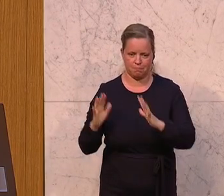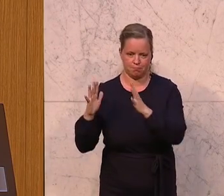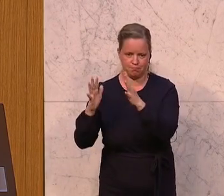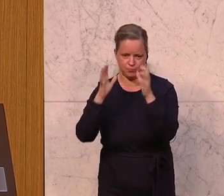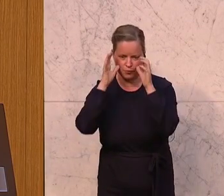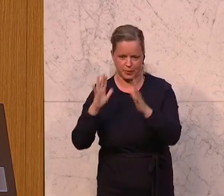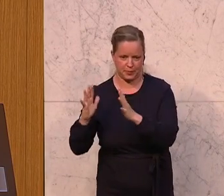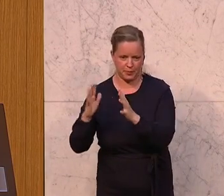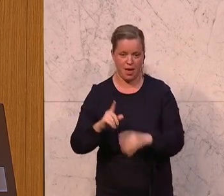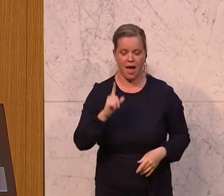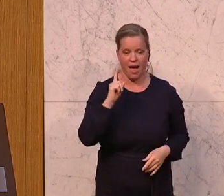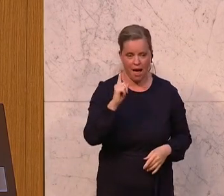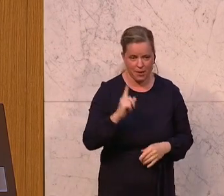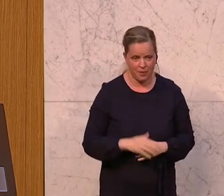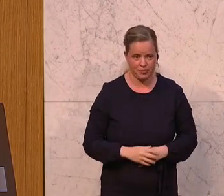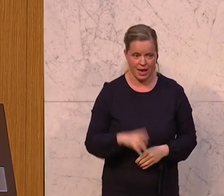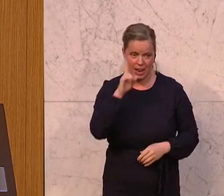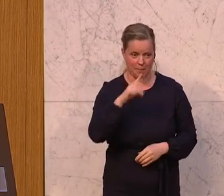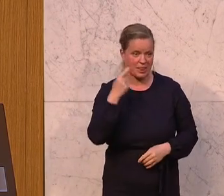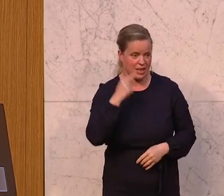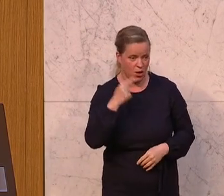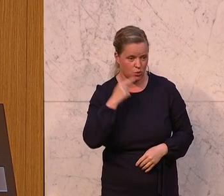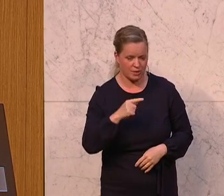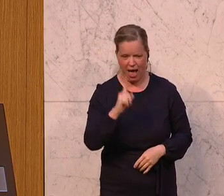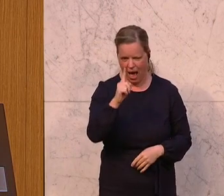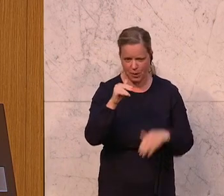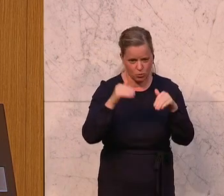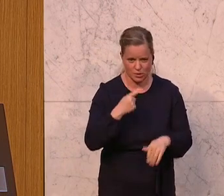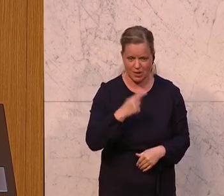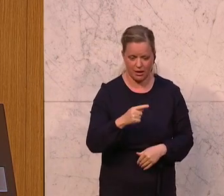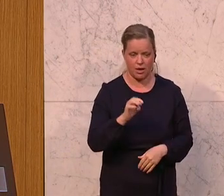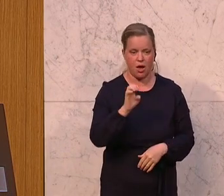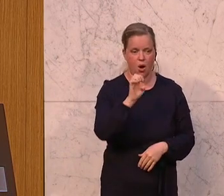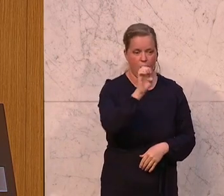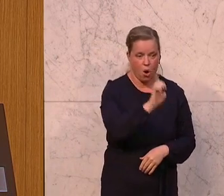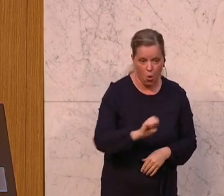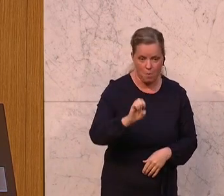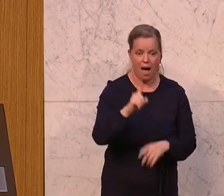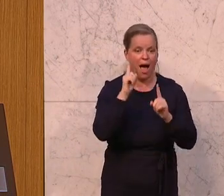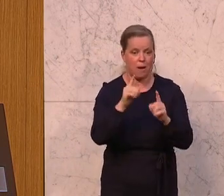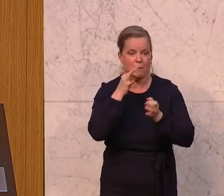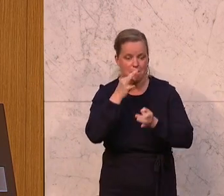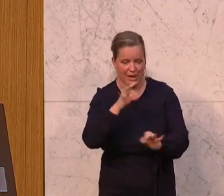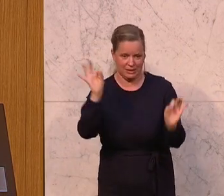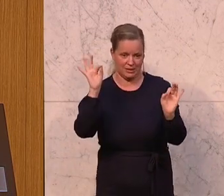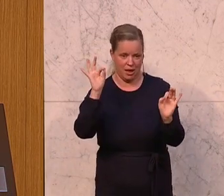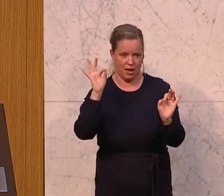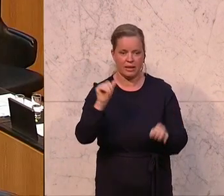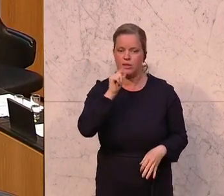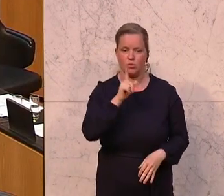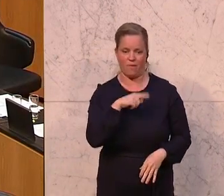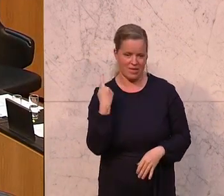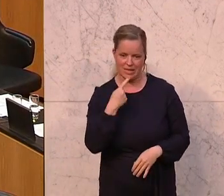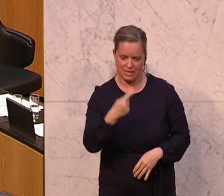Aber, und lieber Neos, ich muss einfach ein Aber sagen, Europa, aber besser. Und das ist nicht etwas, was nur wir sagen,